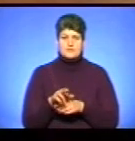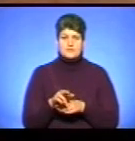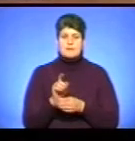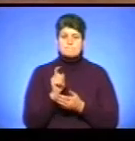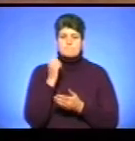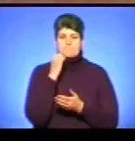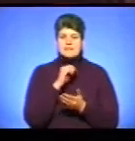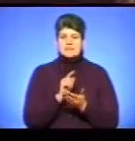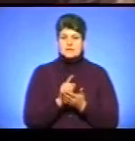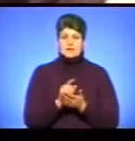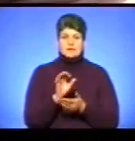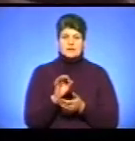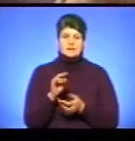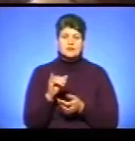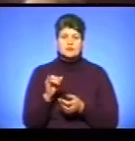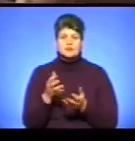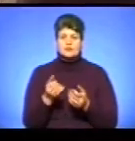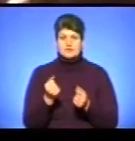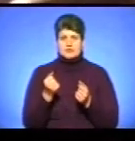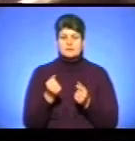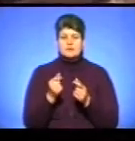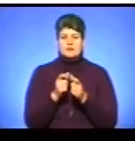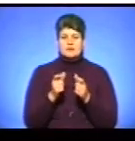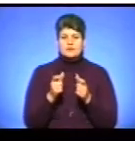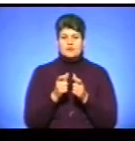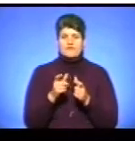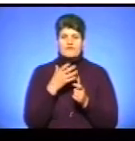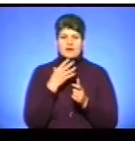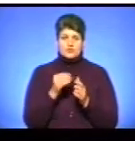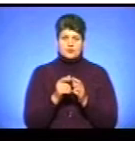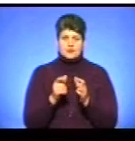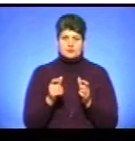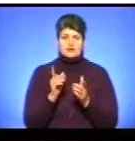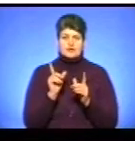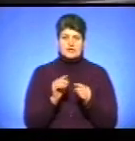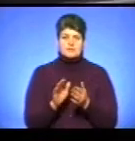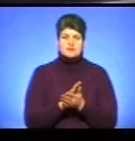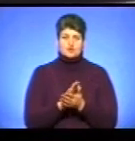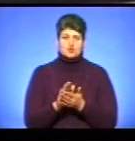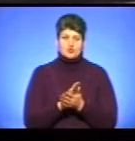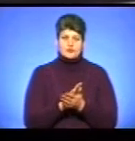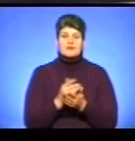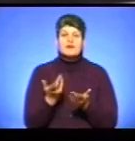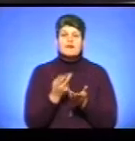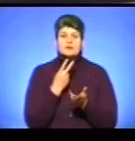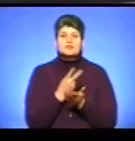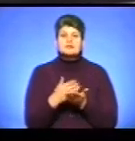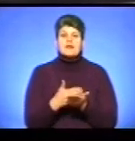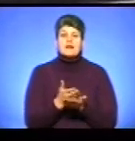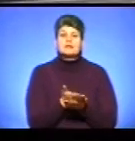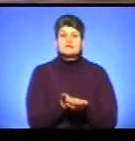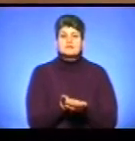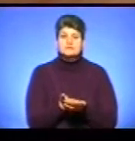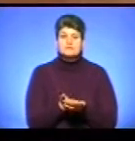Пенсіонерка Олена Ілюсь отримала квиток по файній картці тернополянина. Їде безкоштовно. Яка якість? Ви що, не бачите? Подивіться.